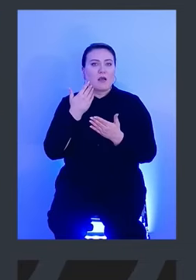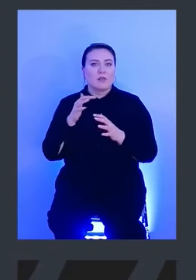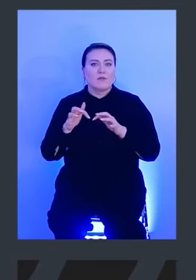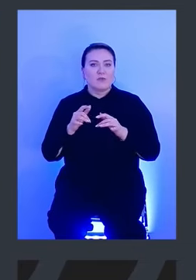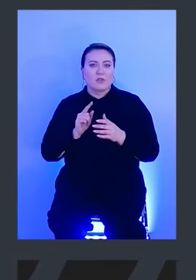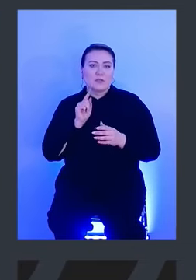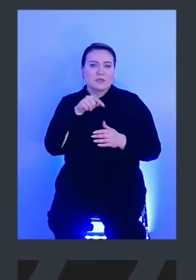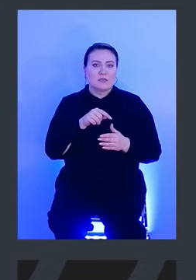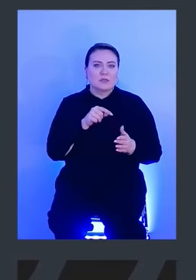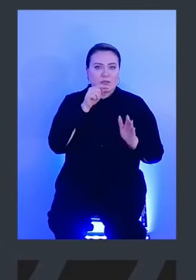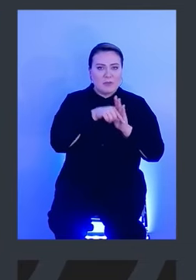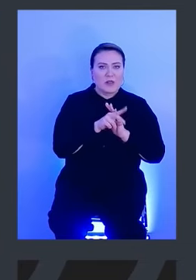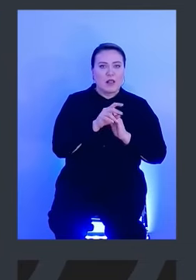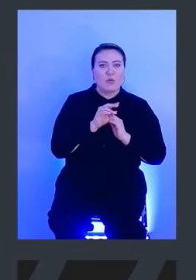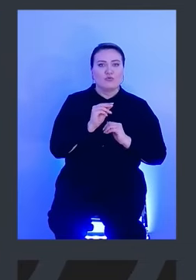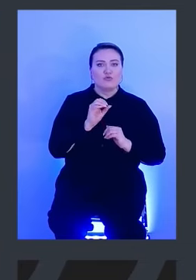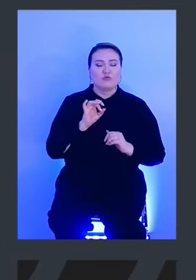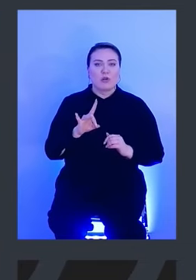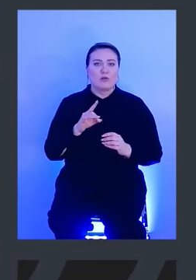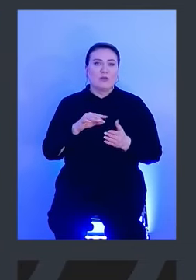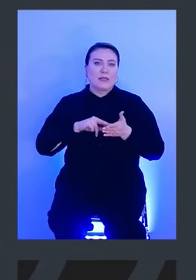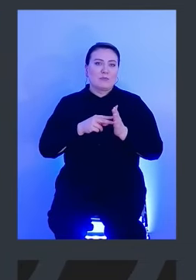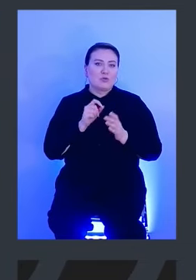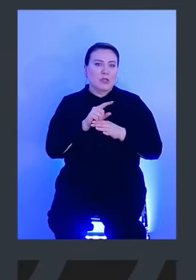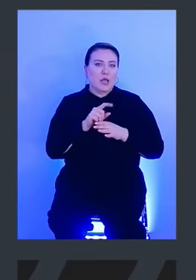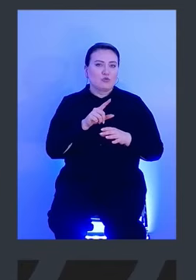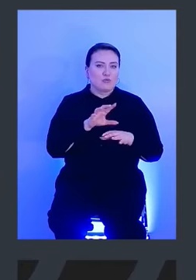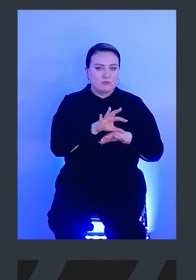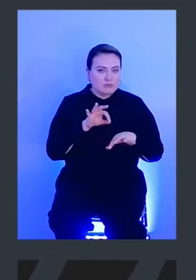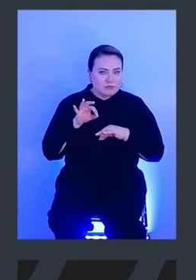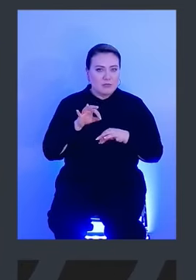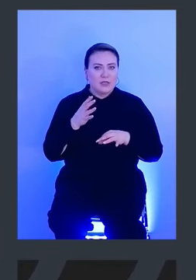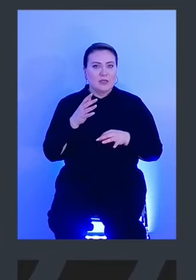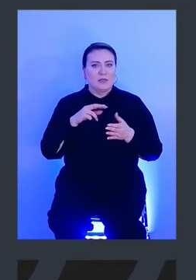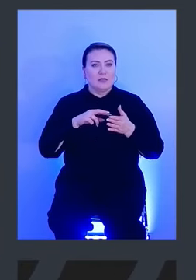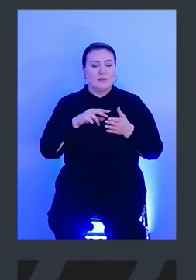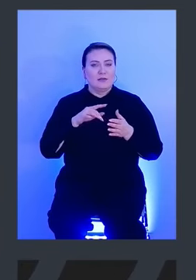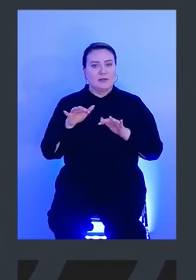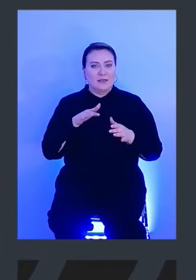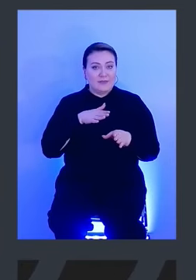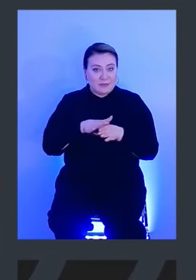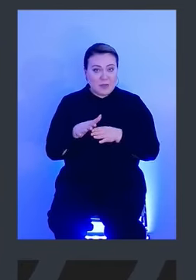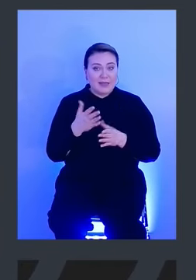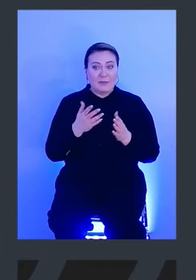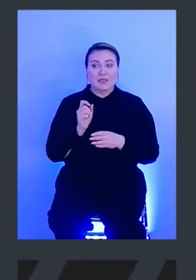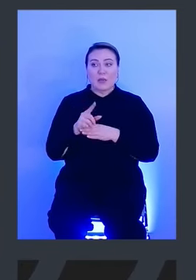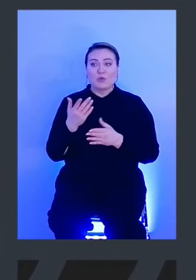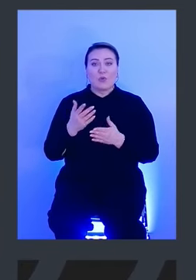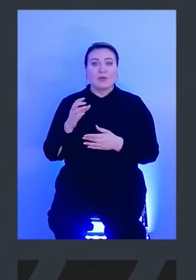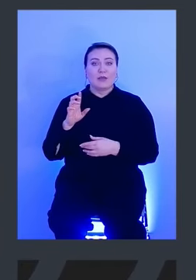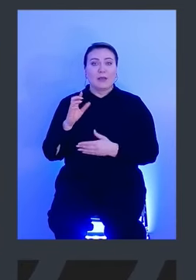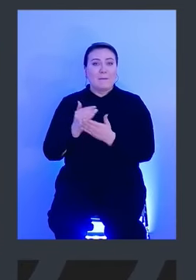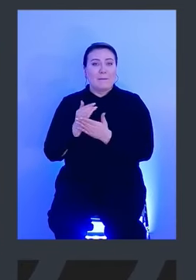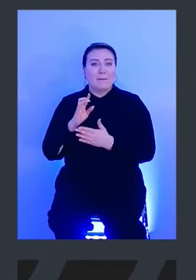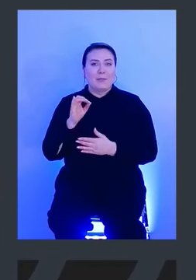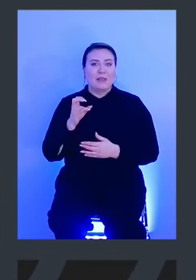лаучейдженс и создает тем самым запланированную задачу. Либо это запуск какого-то бинаря вредного,